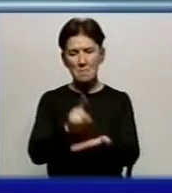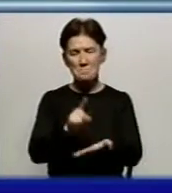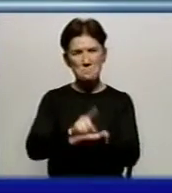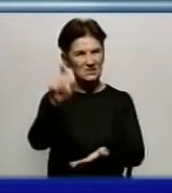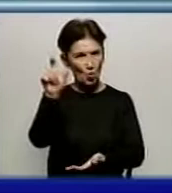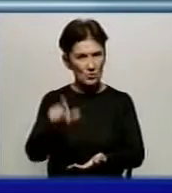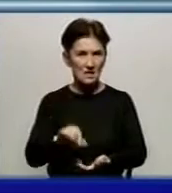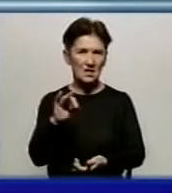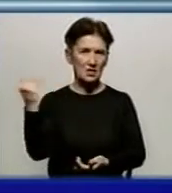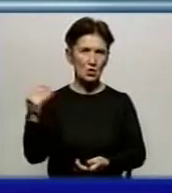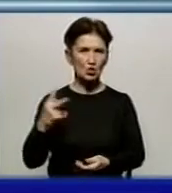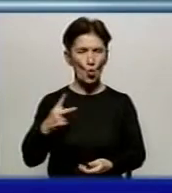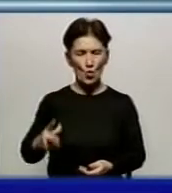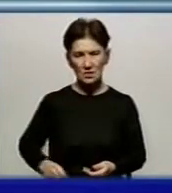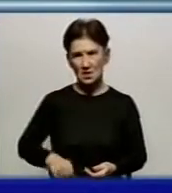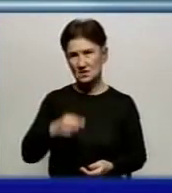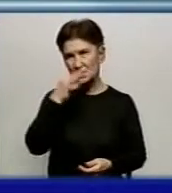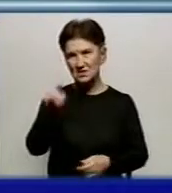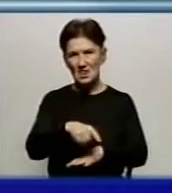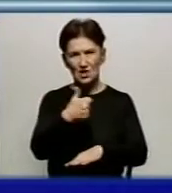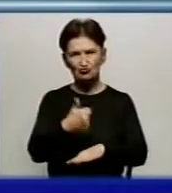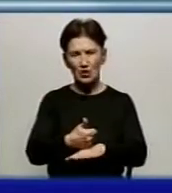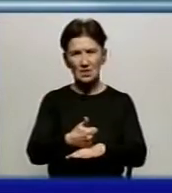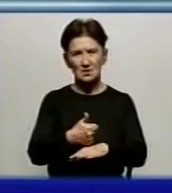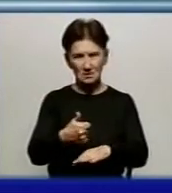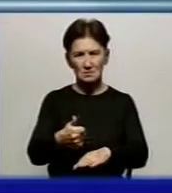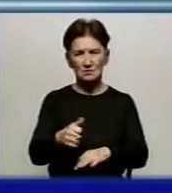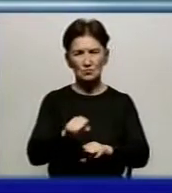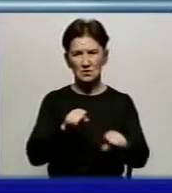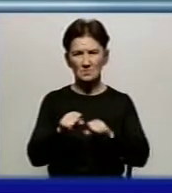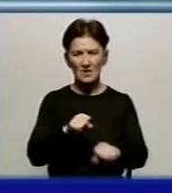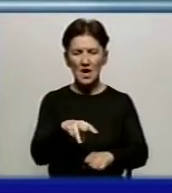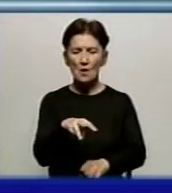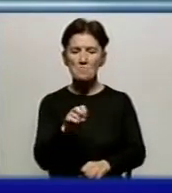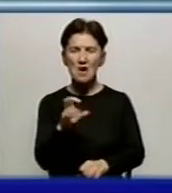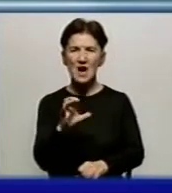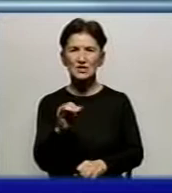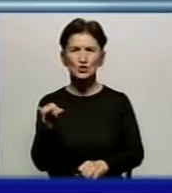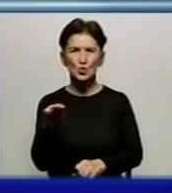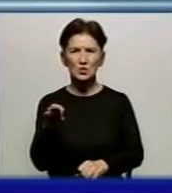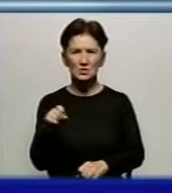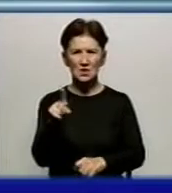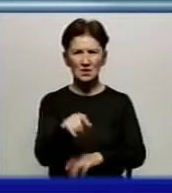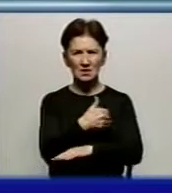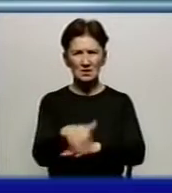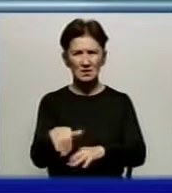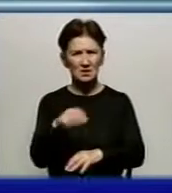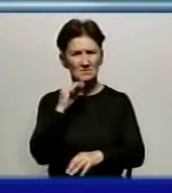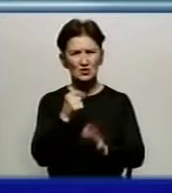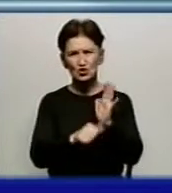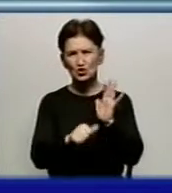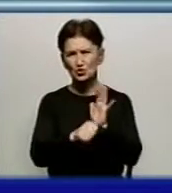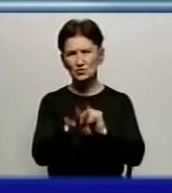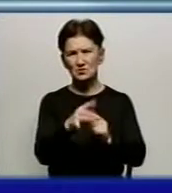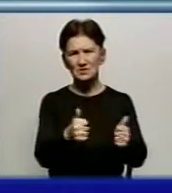це день за днем розповів начальник спецінспекції Кропивницького Андрій Максюта. Нагадаю, на подвір'я за адресою вулиця Шевченка, 54 та